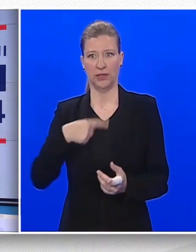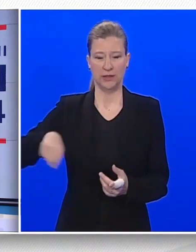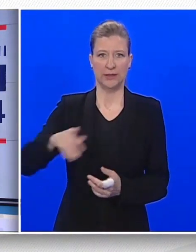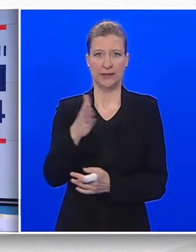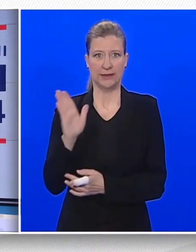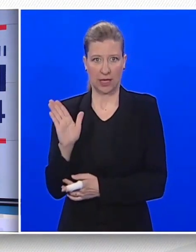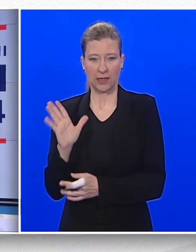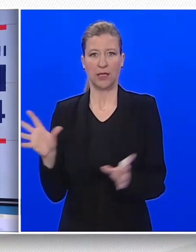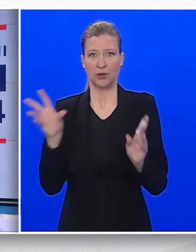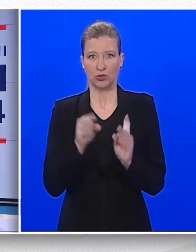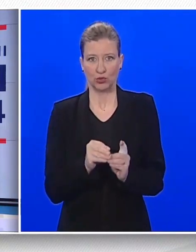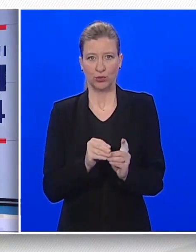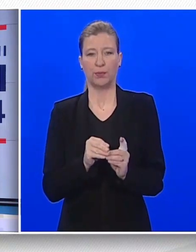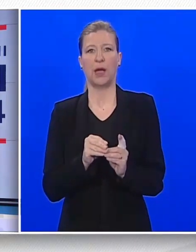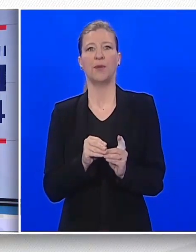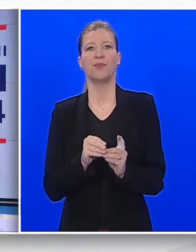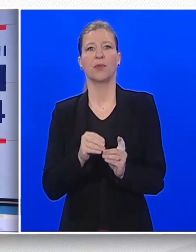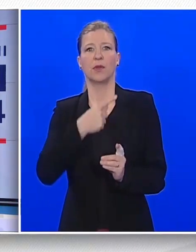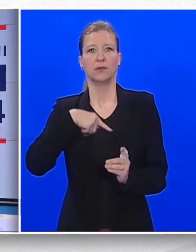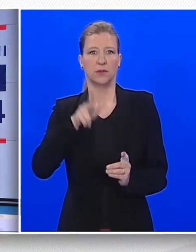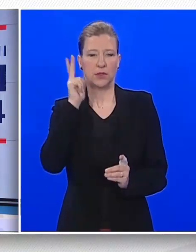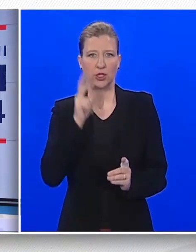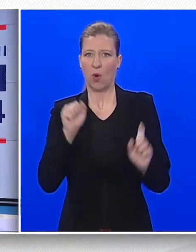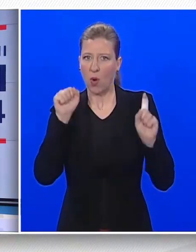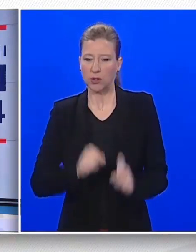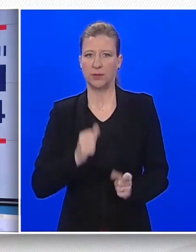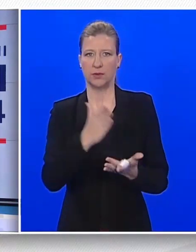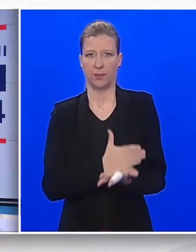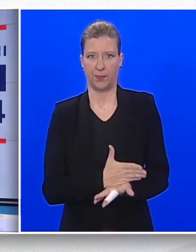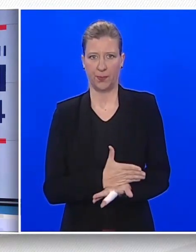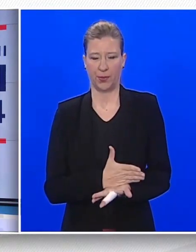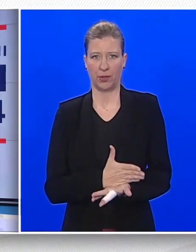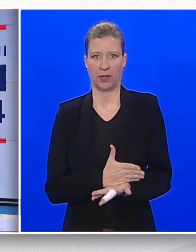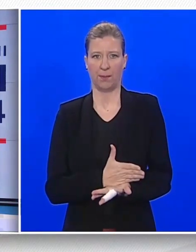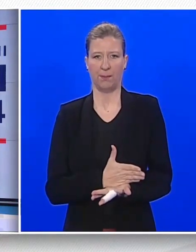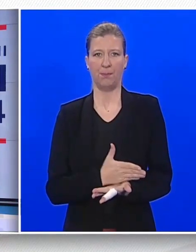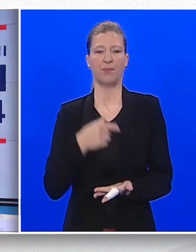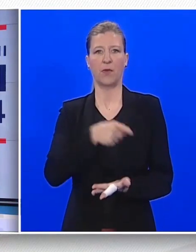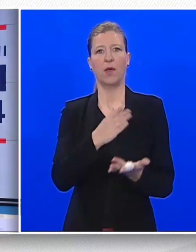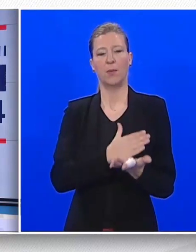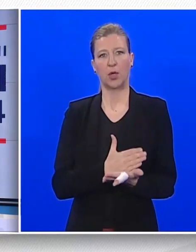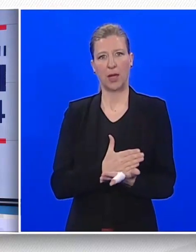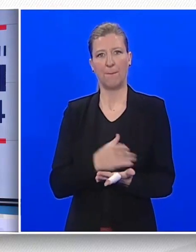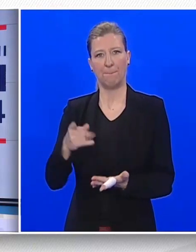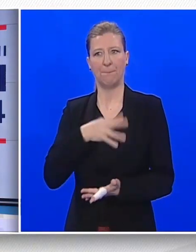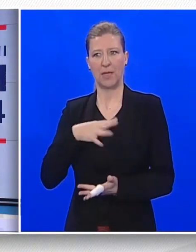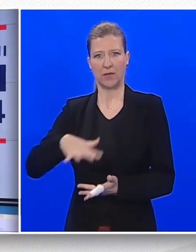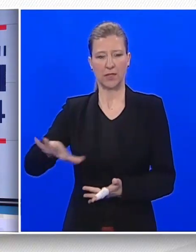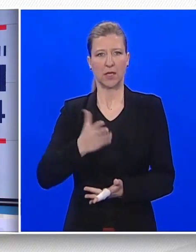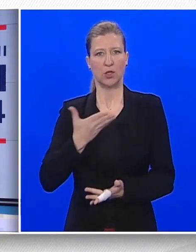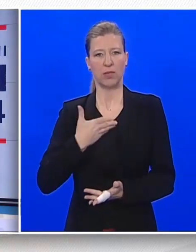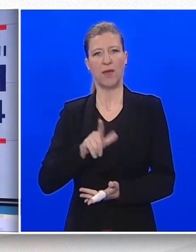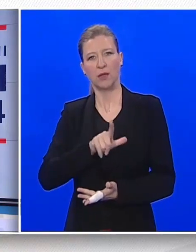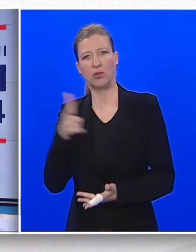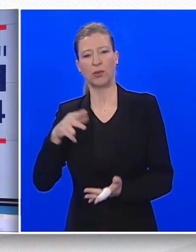suvislog, smislenoga i ozbiljnoga programa koji Hrvatskoj nudi alternativu za sve ono što smo